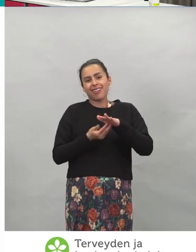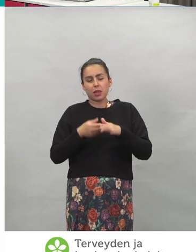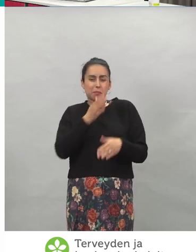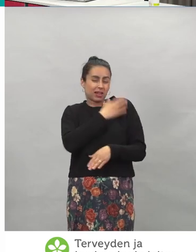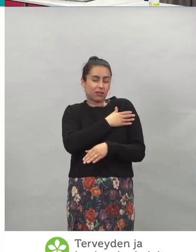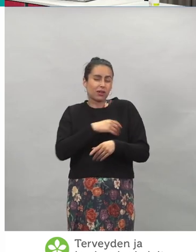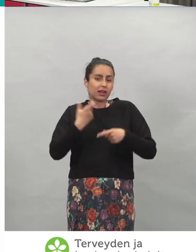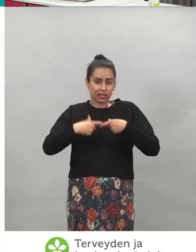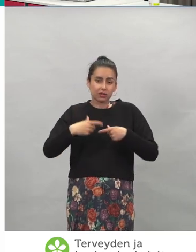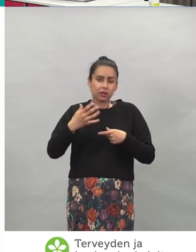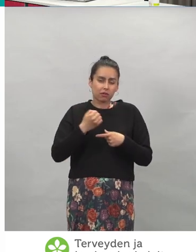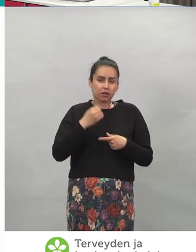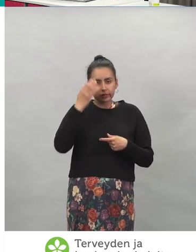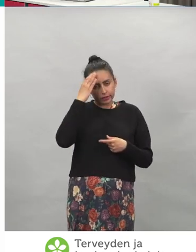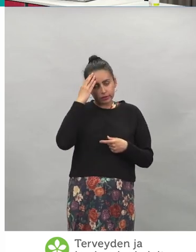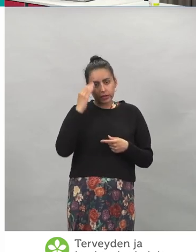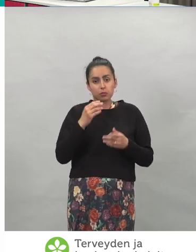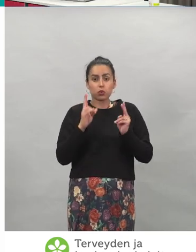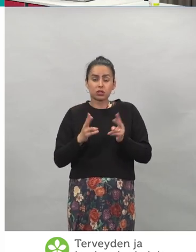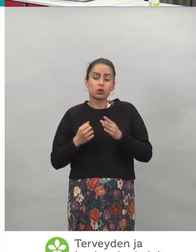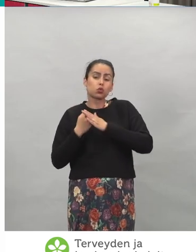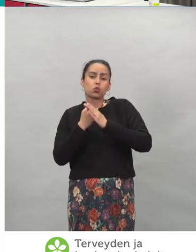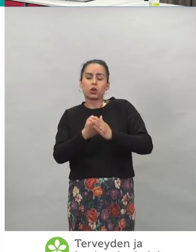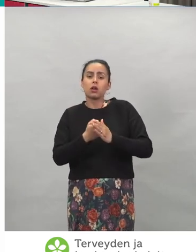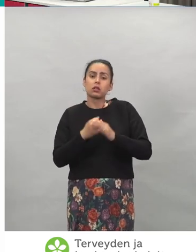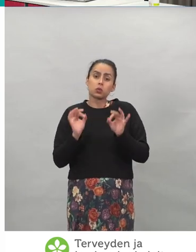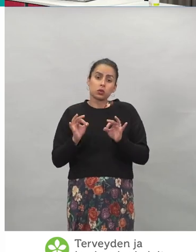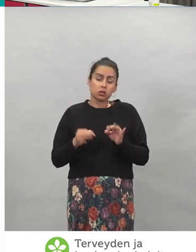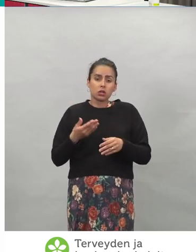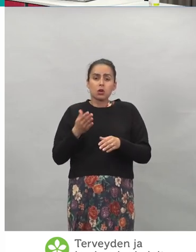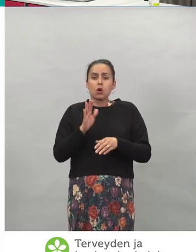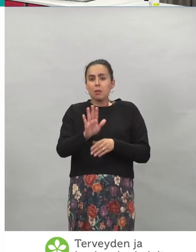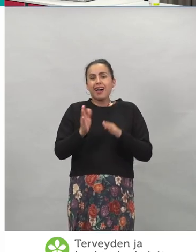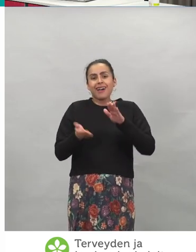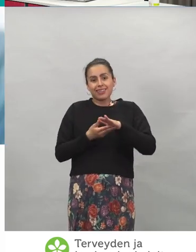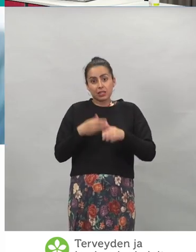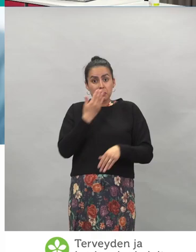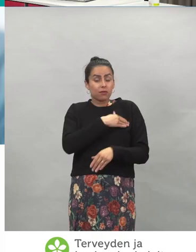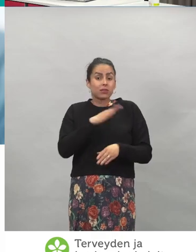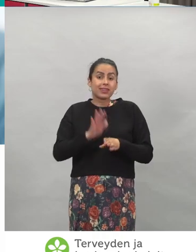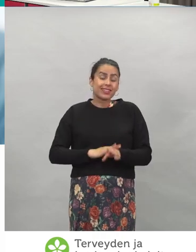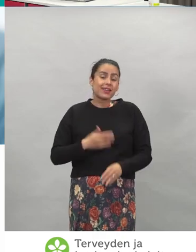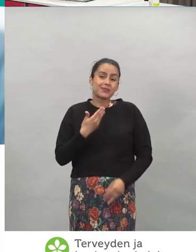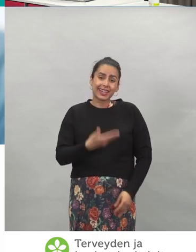tietenkin tukea siellä siinä oma kantapalvelun käytössä. Kiitos.